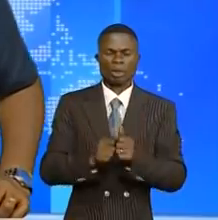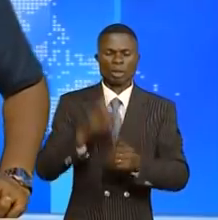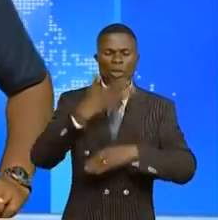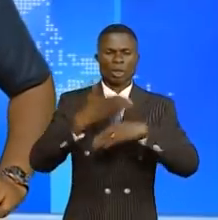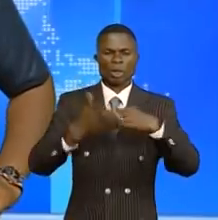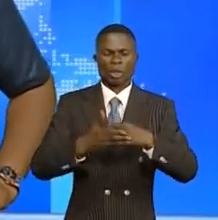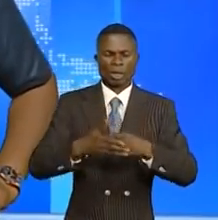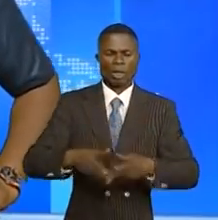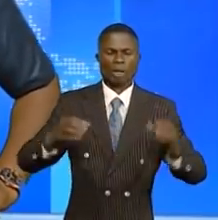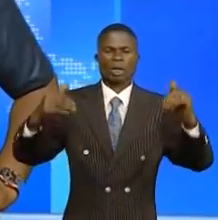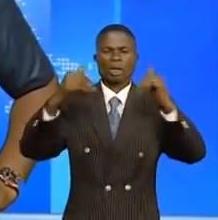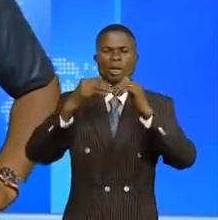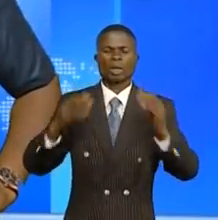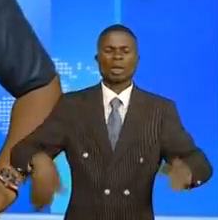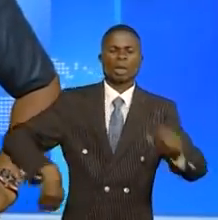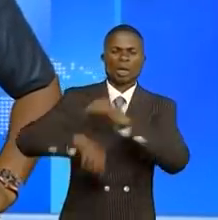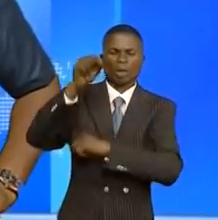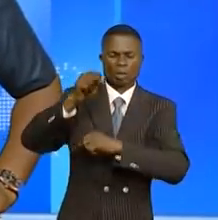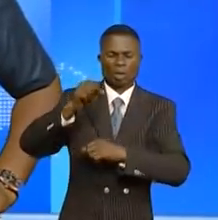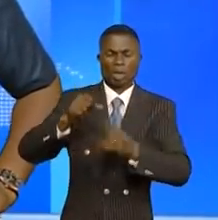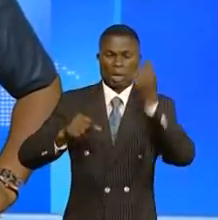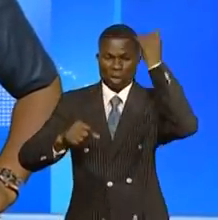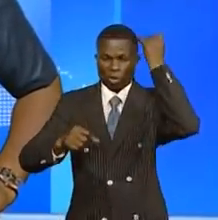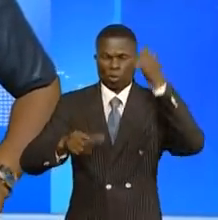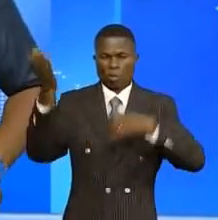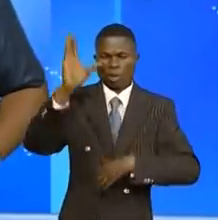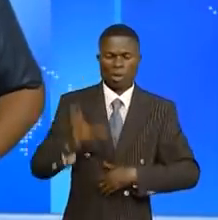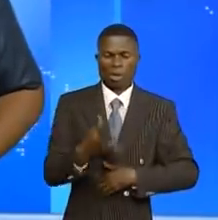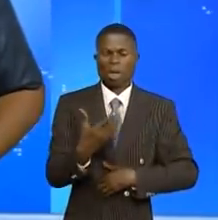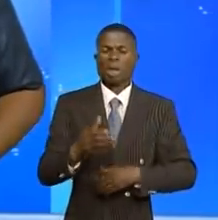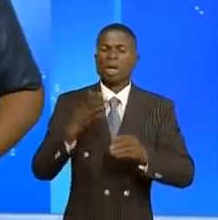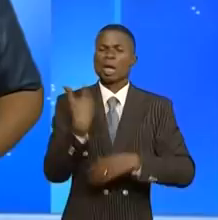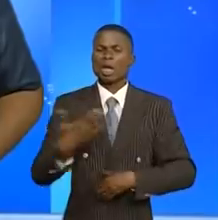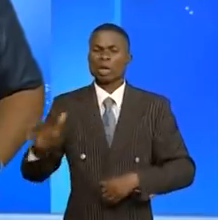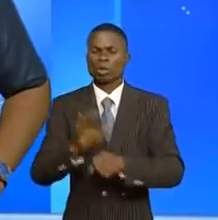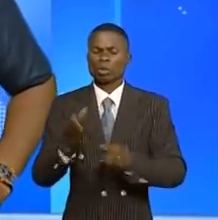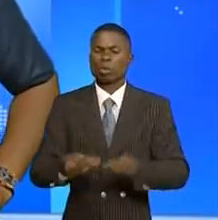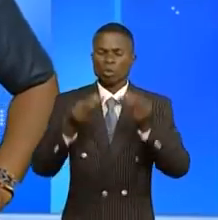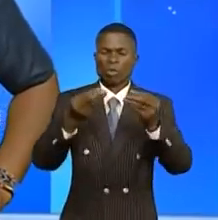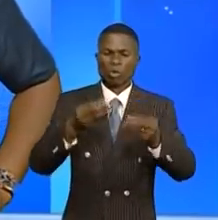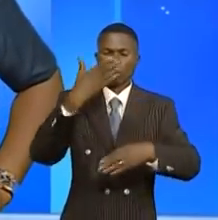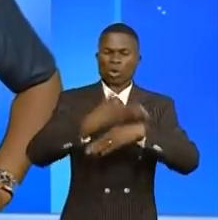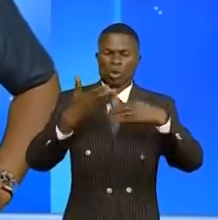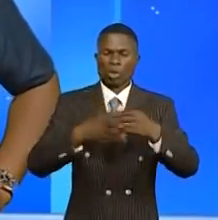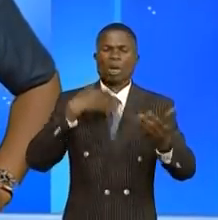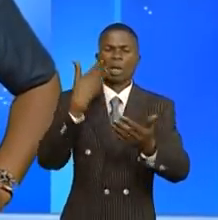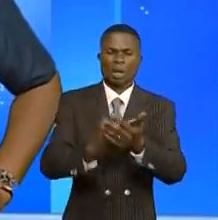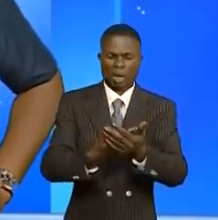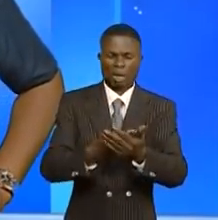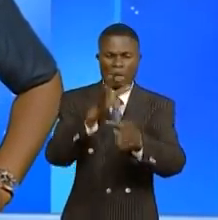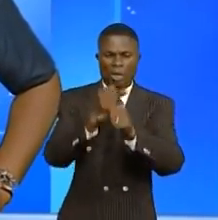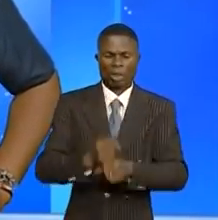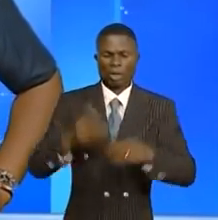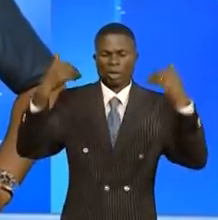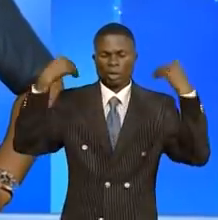Lumumba Amatadi au Congo central, un premier lot de matériel pour le parachèvement de ce stade est arrivé, réceptionné par